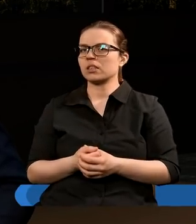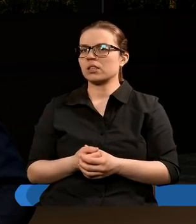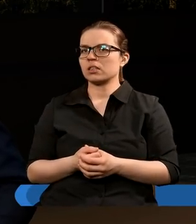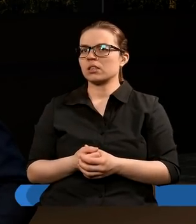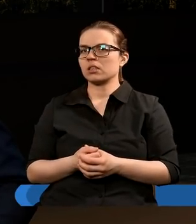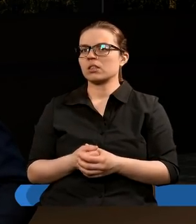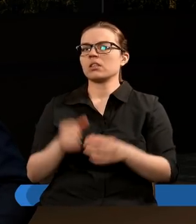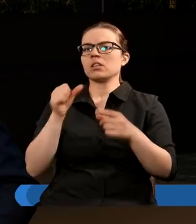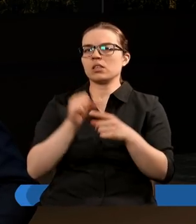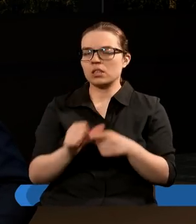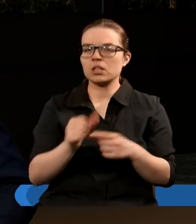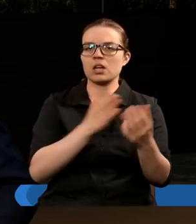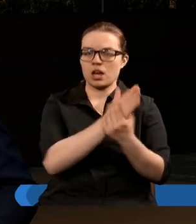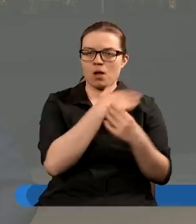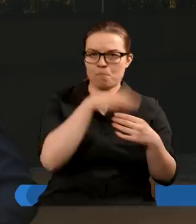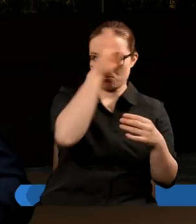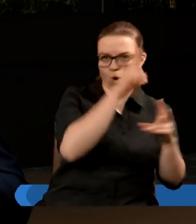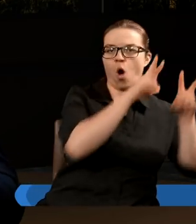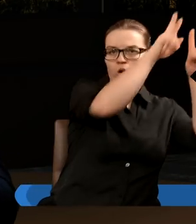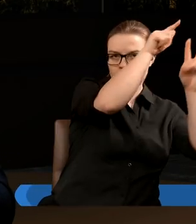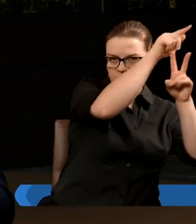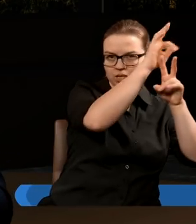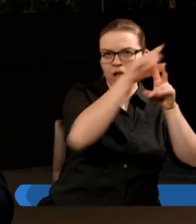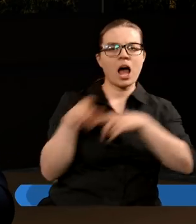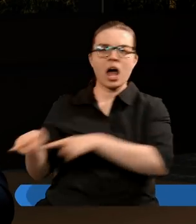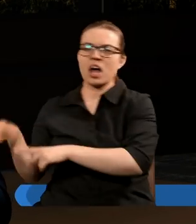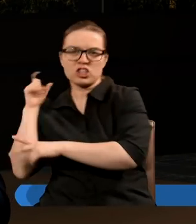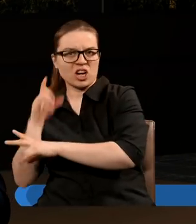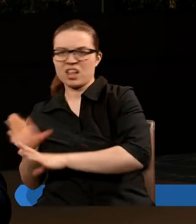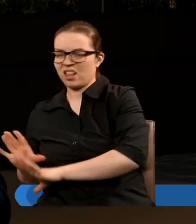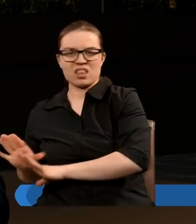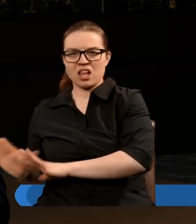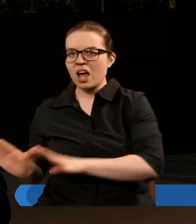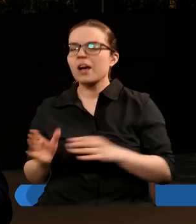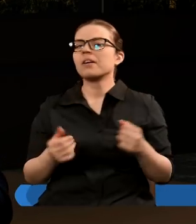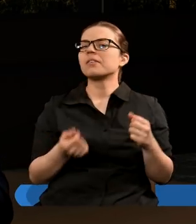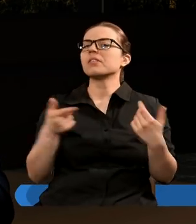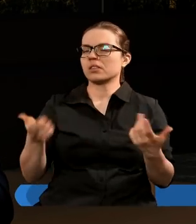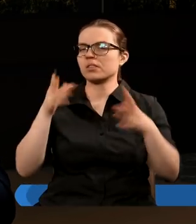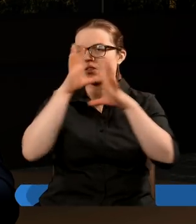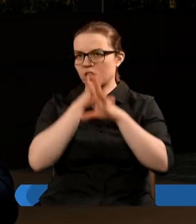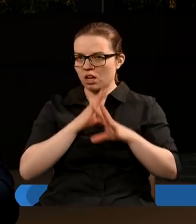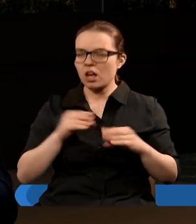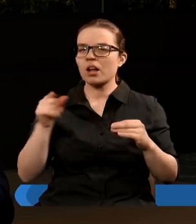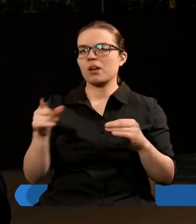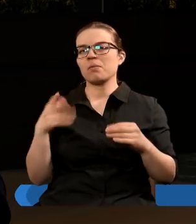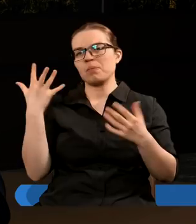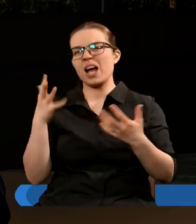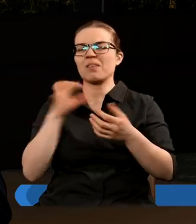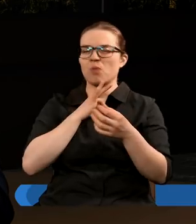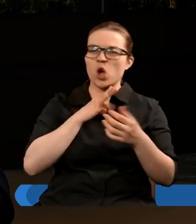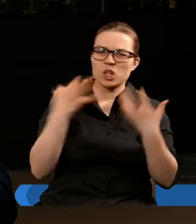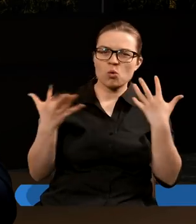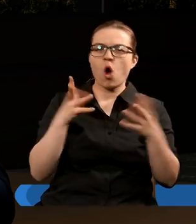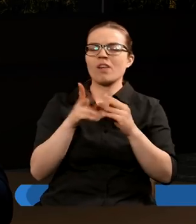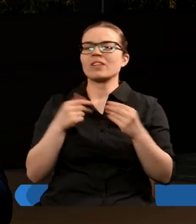sługą Bogu Najwyższego, używając przymocy i wprowadzając taki cip do mojego palca czy mojej dłoni